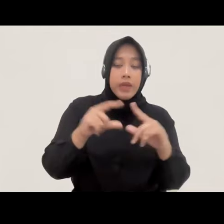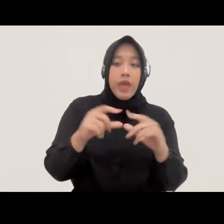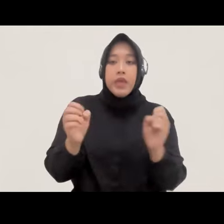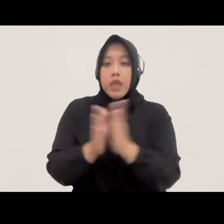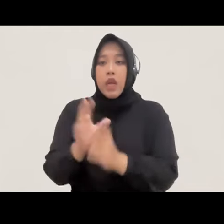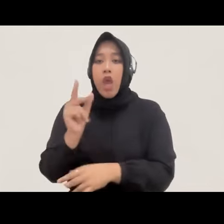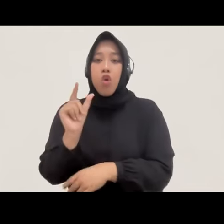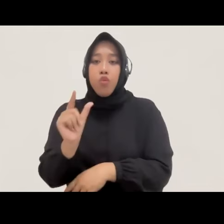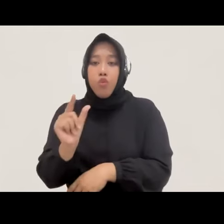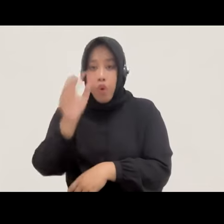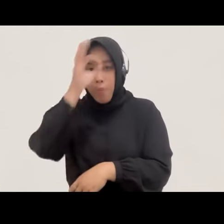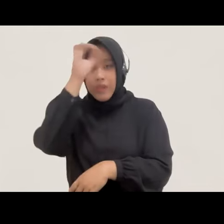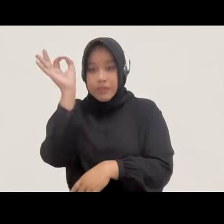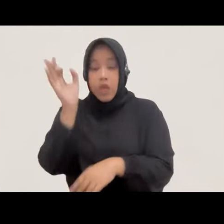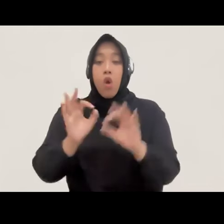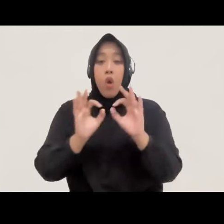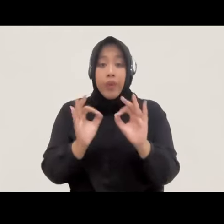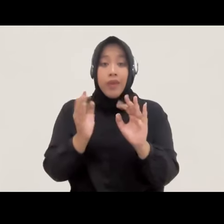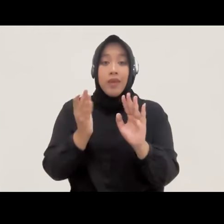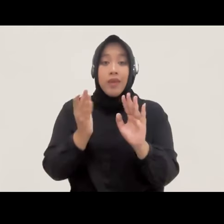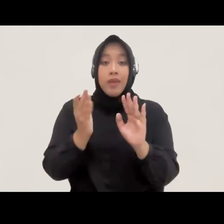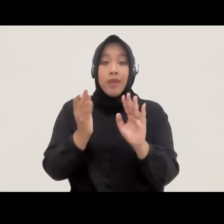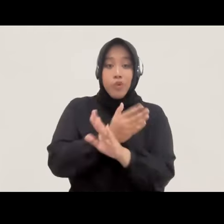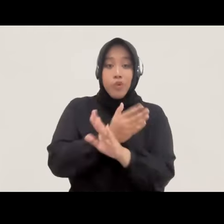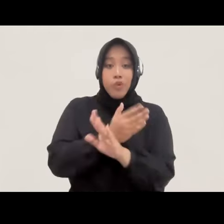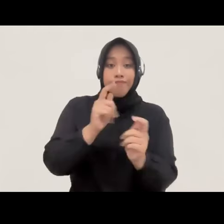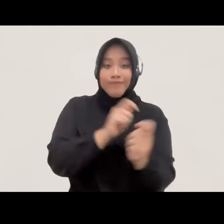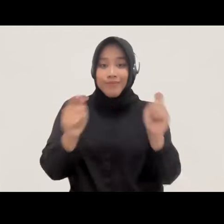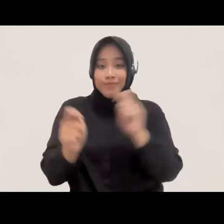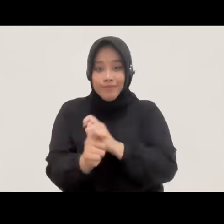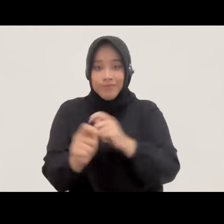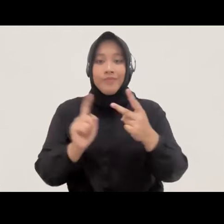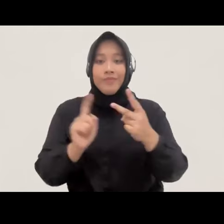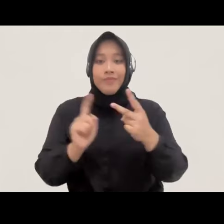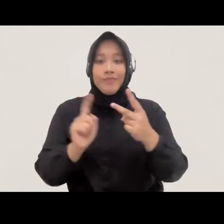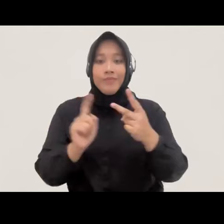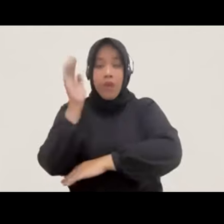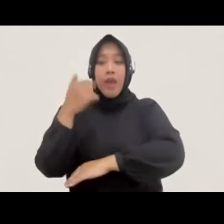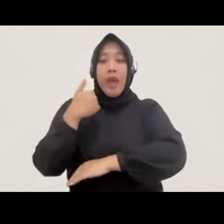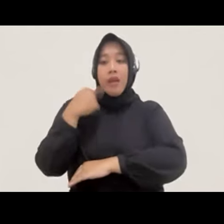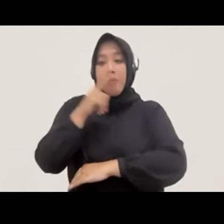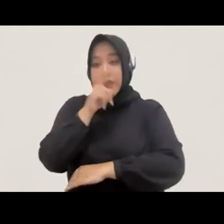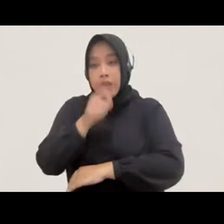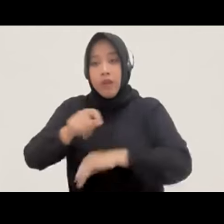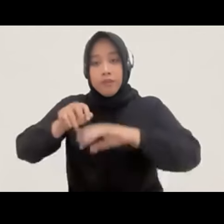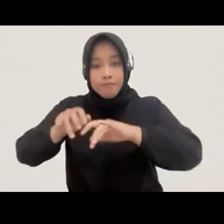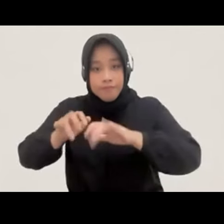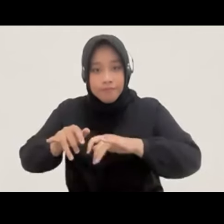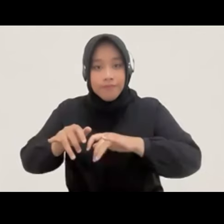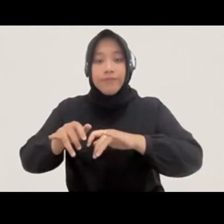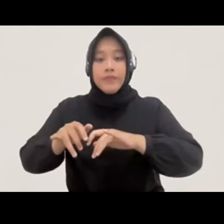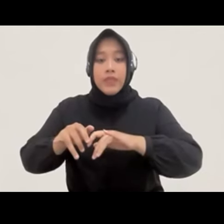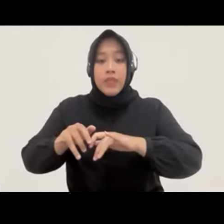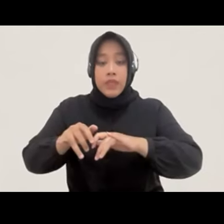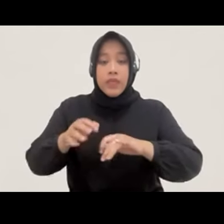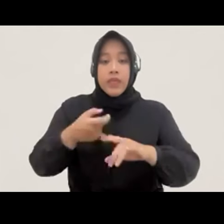sebelum kita bergeser ke pembicaraan kedua kita saya ingin ingatkan bahwa jika ada pertanyaan yang didalami tadi dari pembicaraan pertama kita bisa